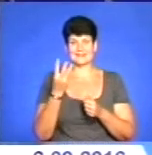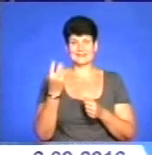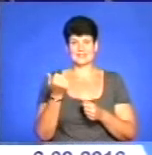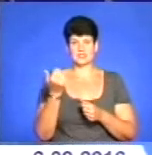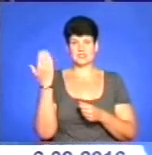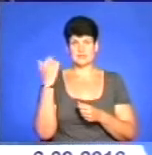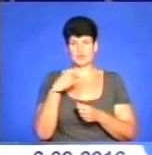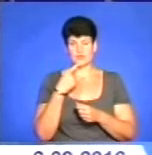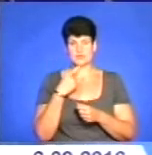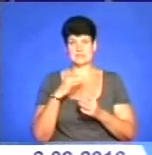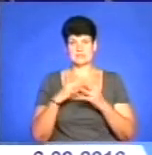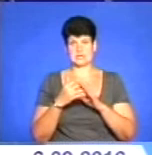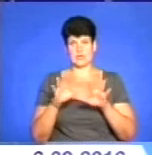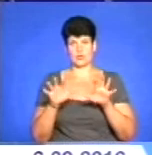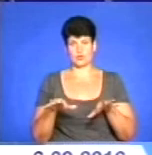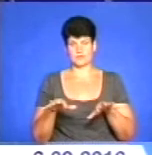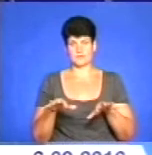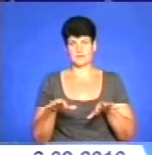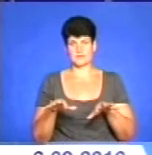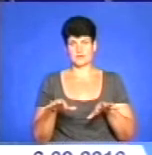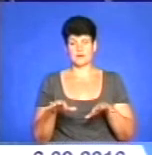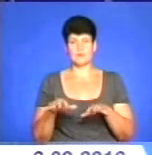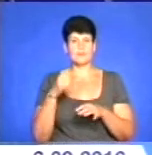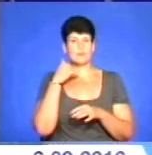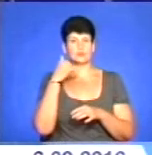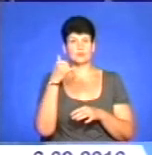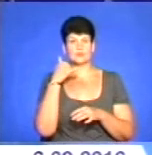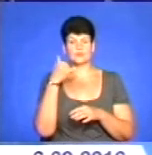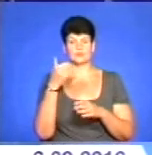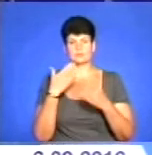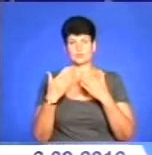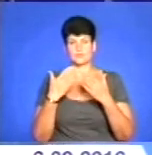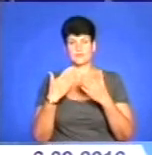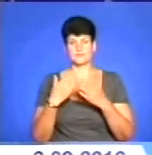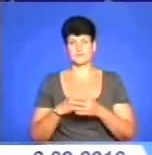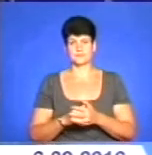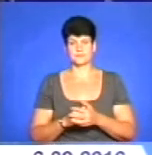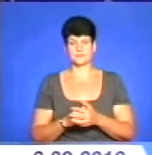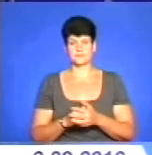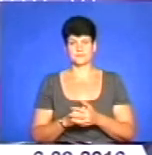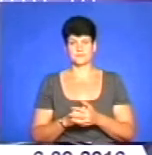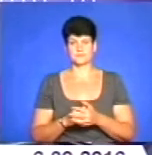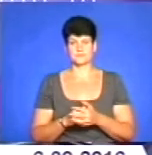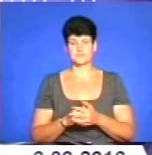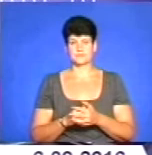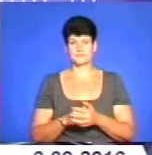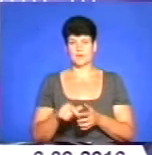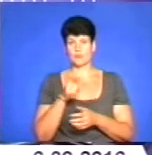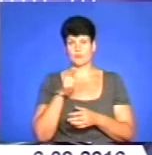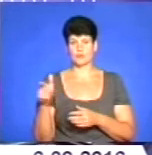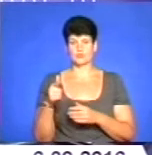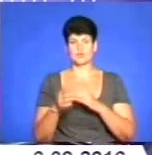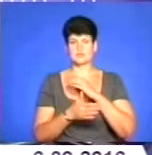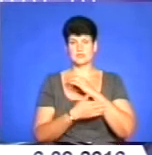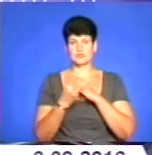стверджує сільський голова Іван Рібий, з яким по телефону поспілкувалися кореспонденти ВІСТА ІТТБ. Протягом останнього три